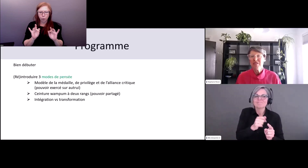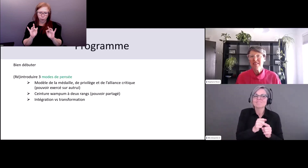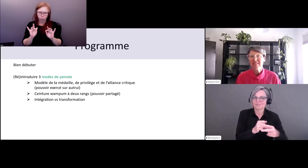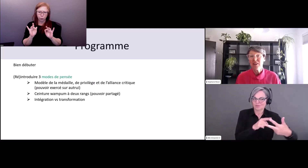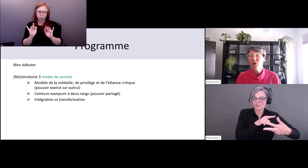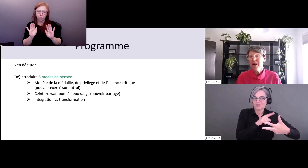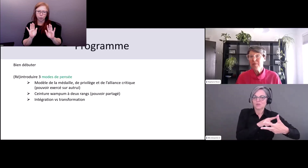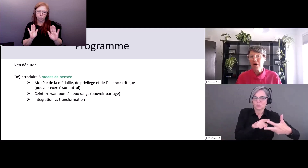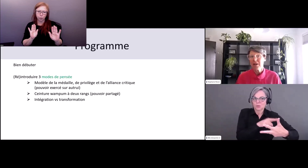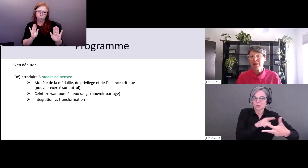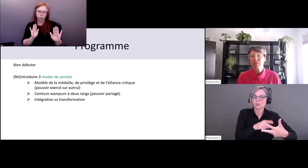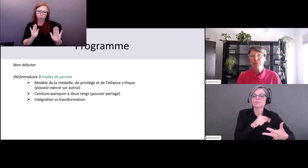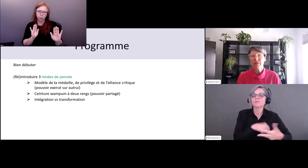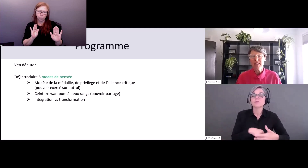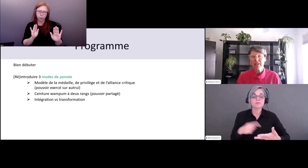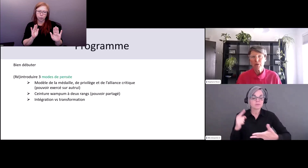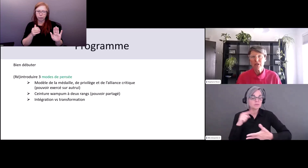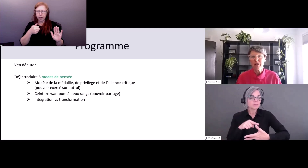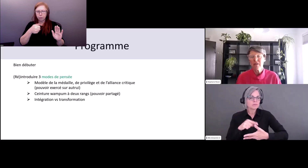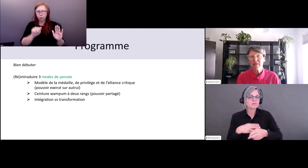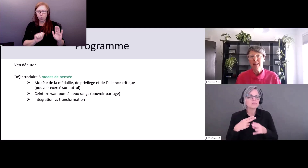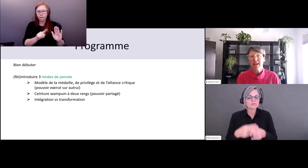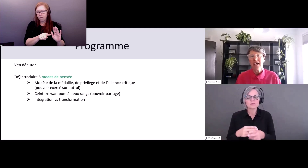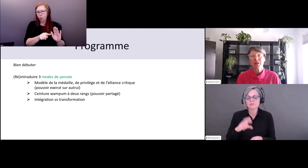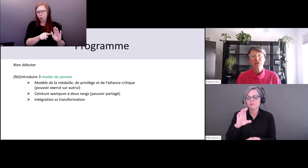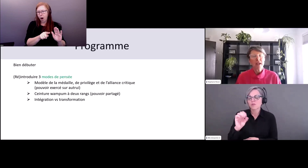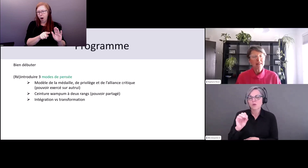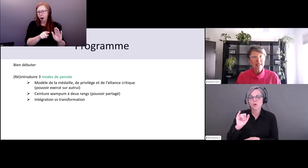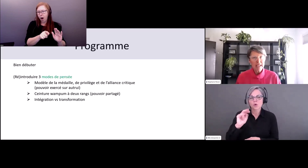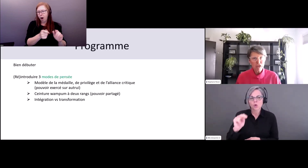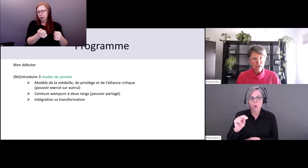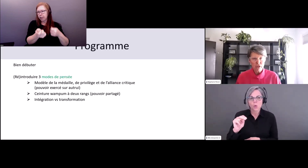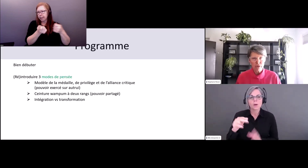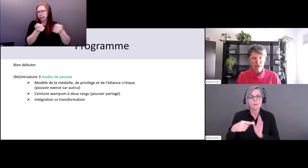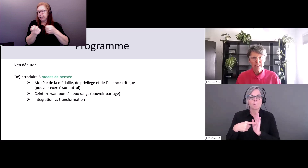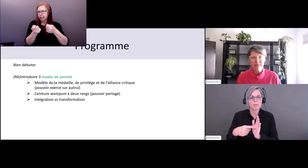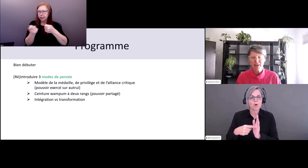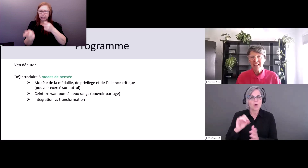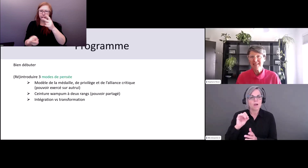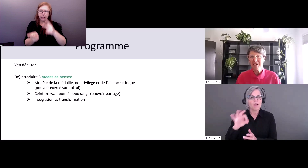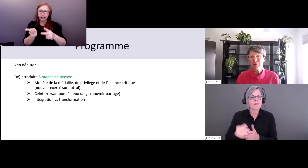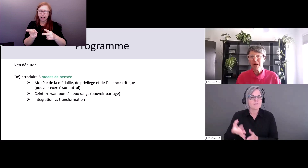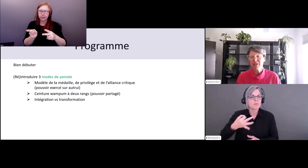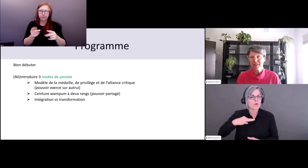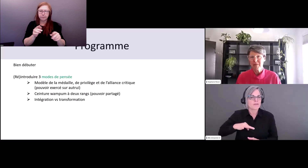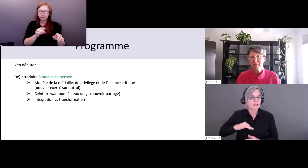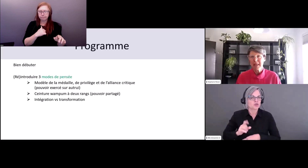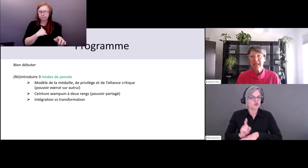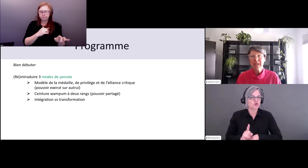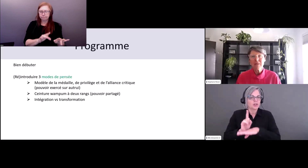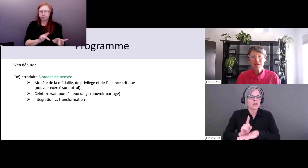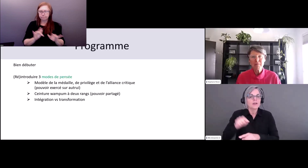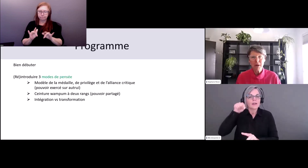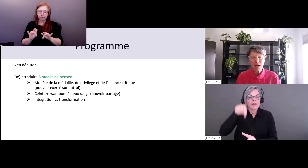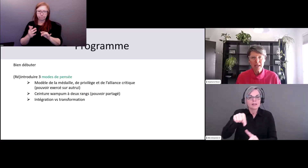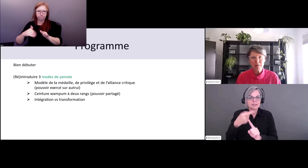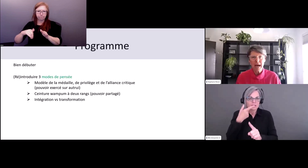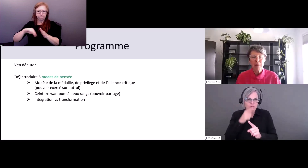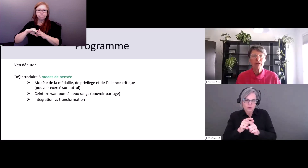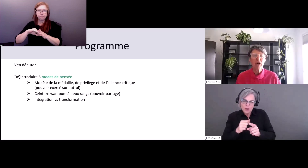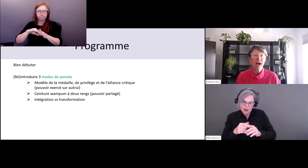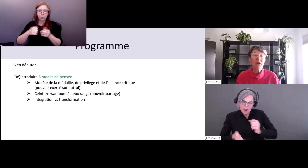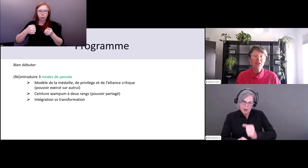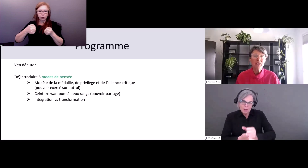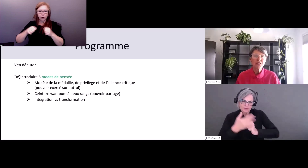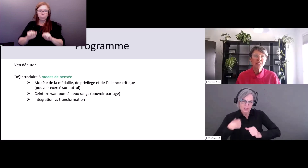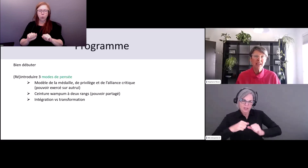incite votre curiosité aujourd'hui. Le premier c'est le modèle de la médaille de privilège et de